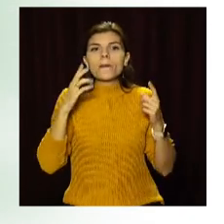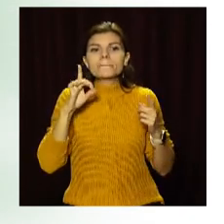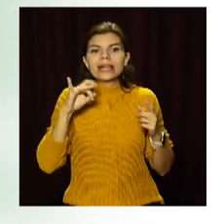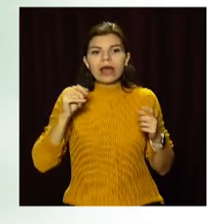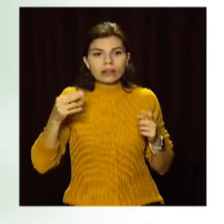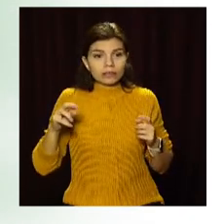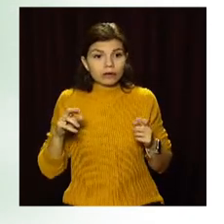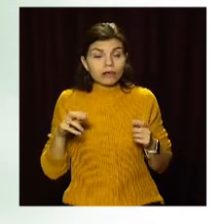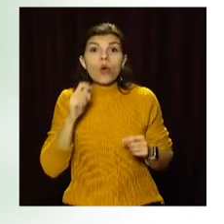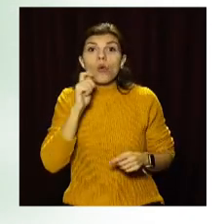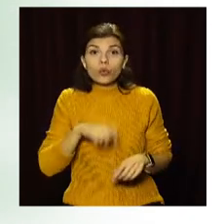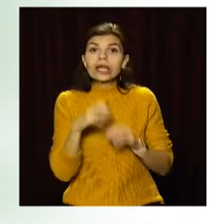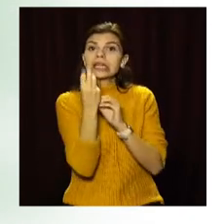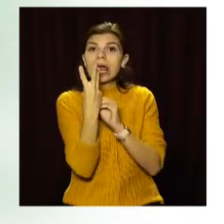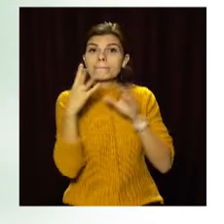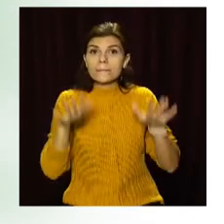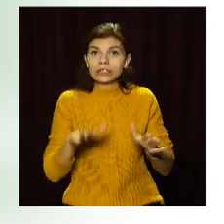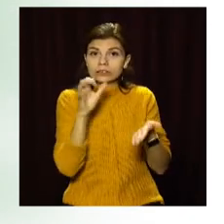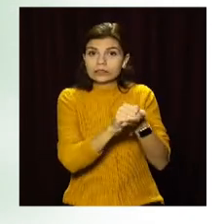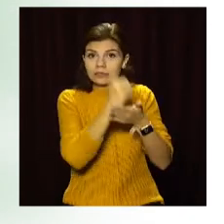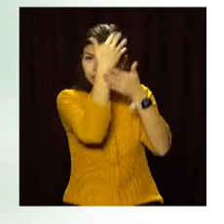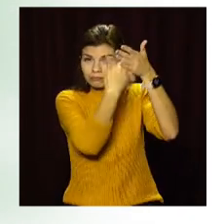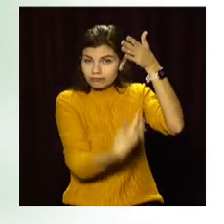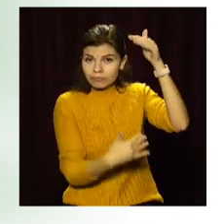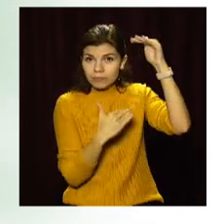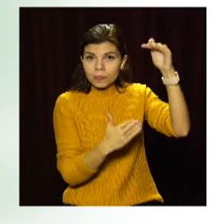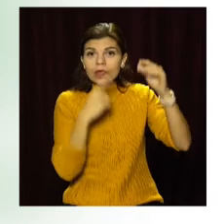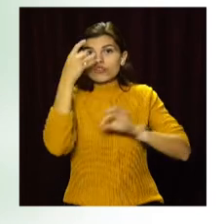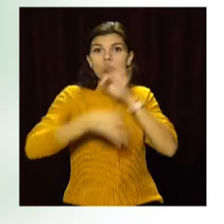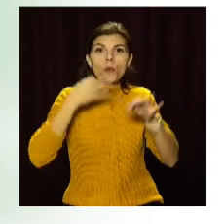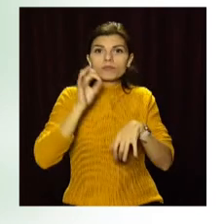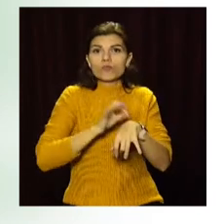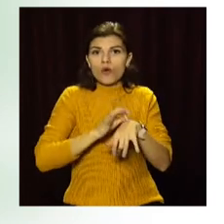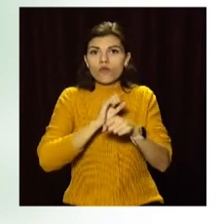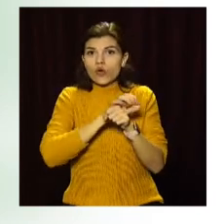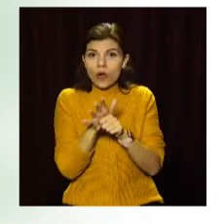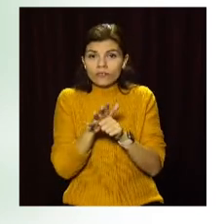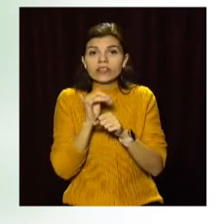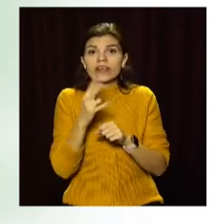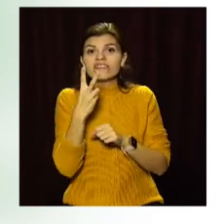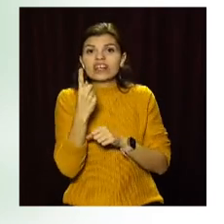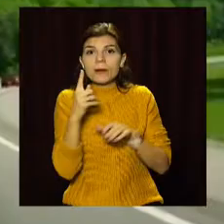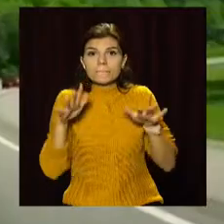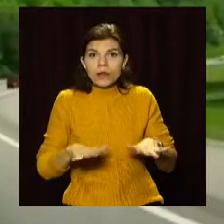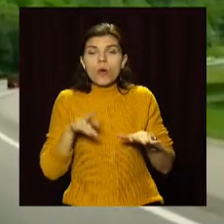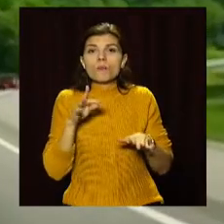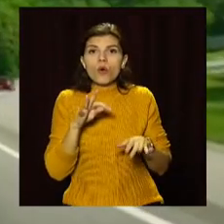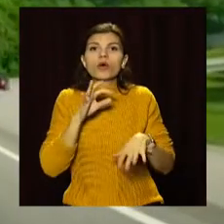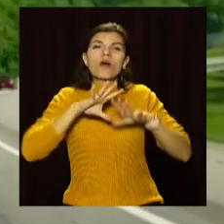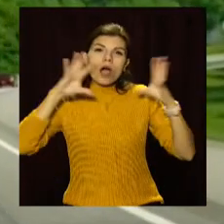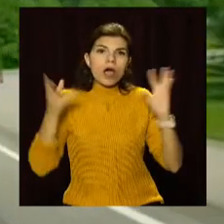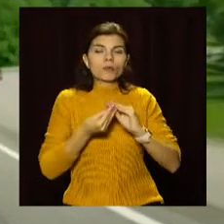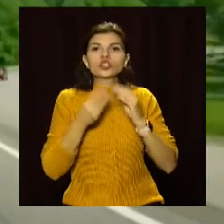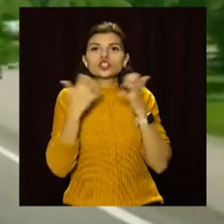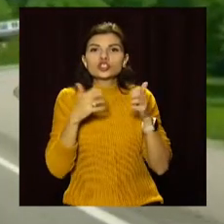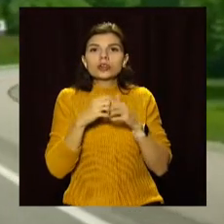Україна посідає 13-те місце в антирейтингу добової захворюваності COVID і 21-ше місце по загальній